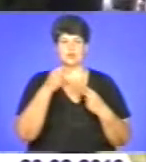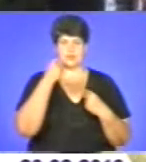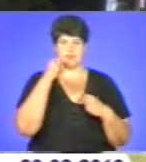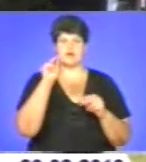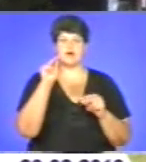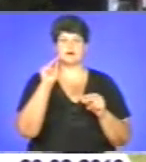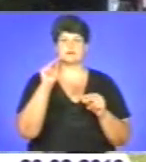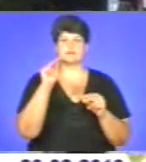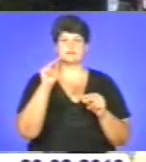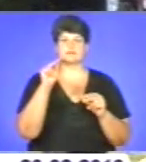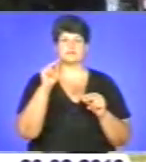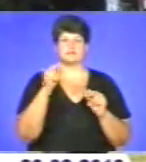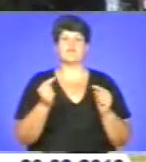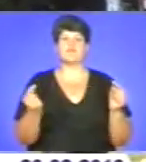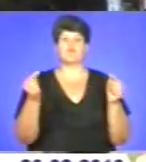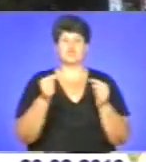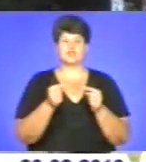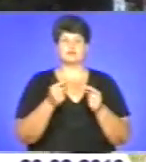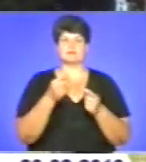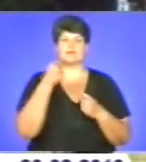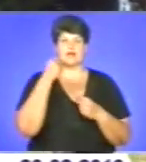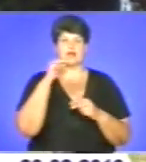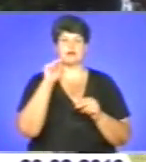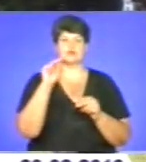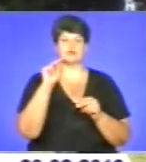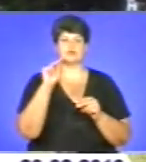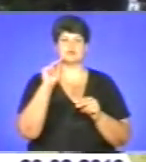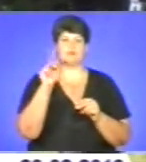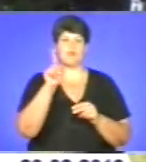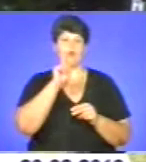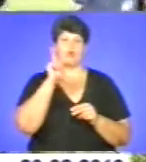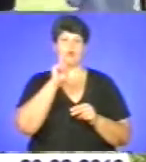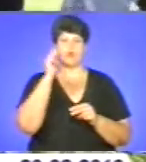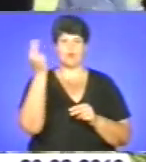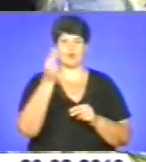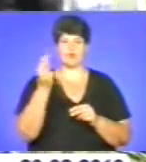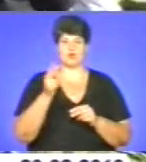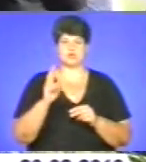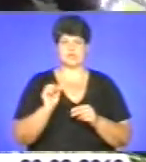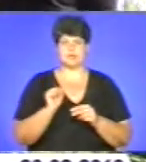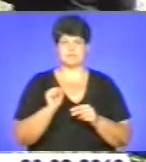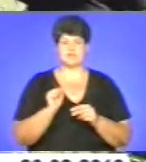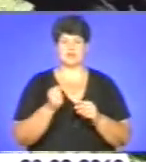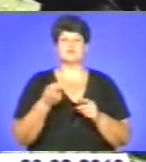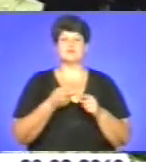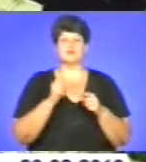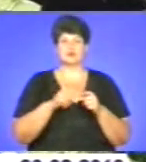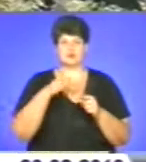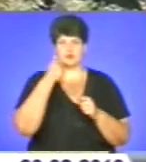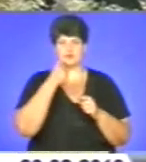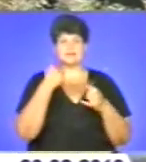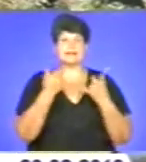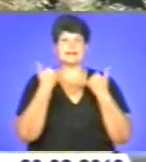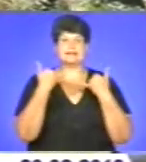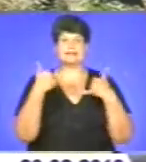Ми визначимо найкращу молодого художника. Символ цьогорічного параду – диво птах.